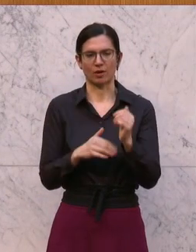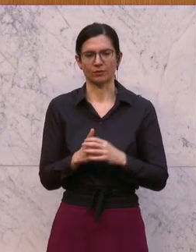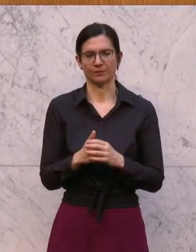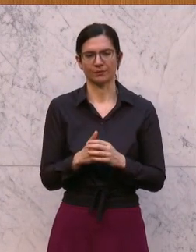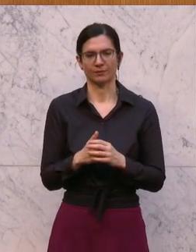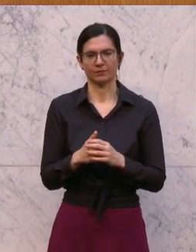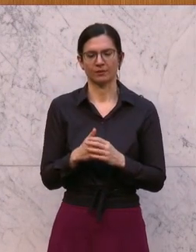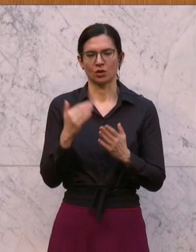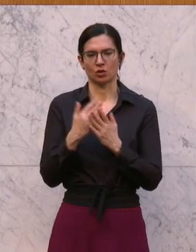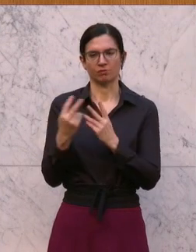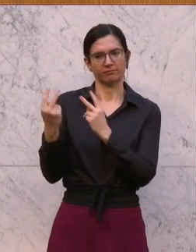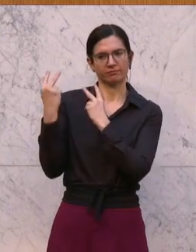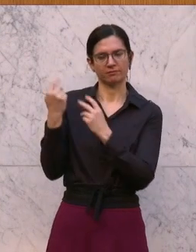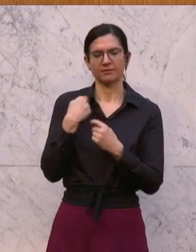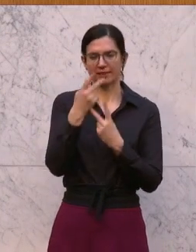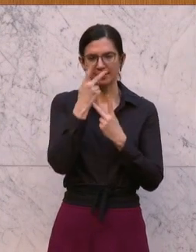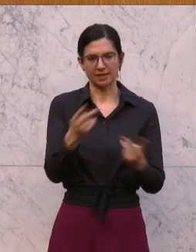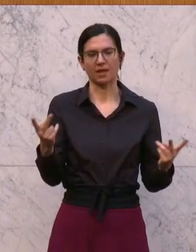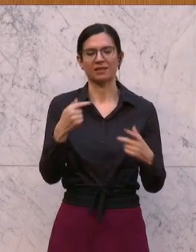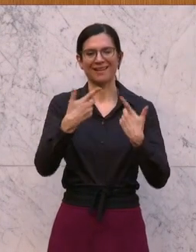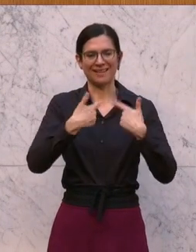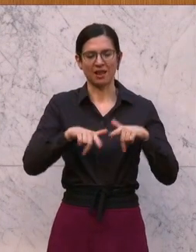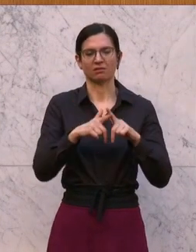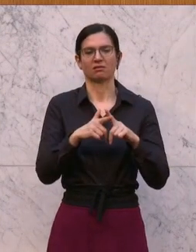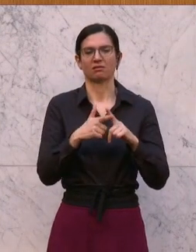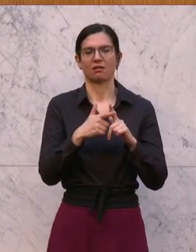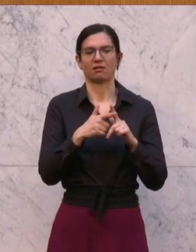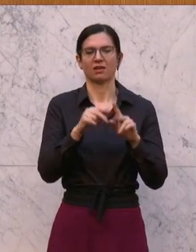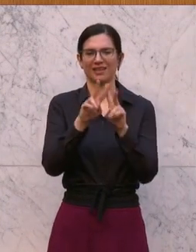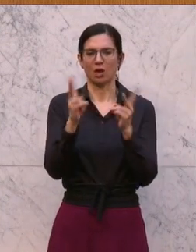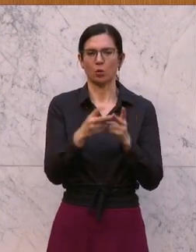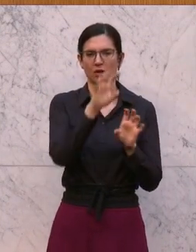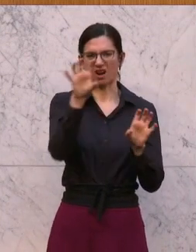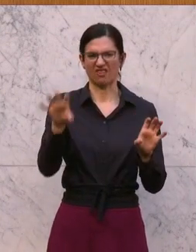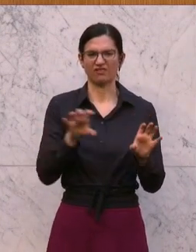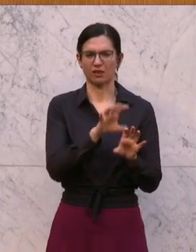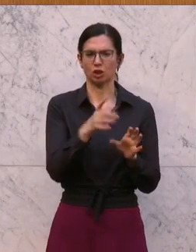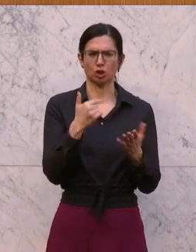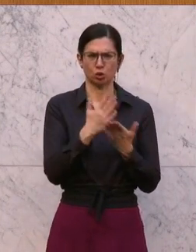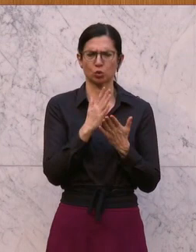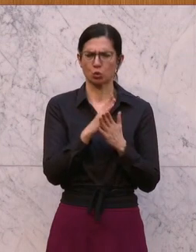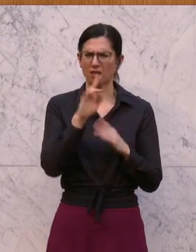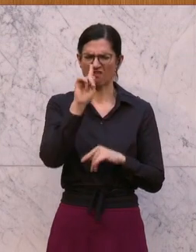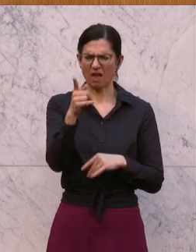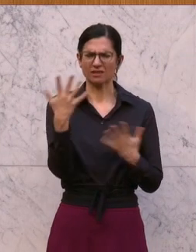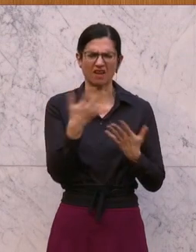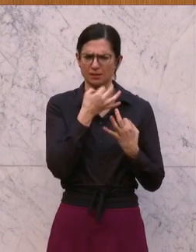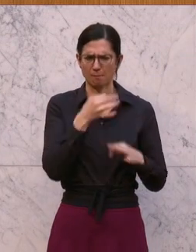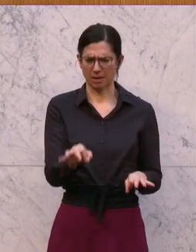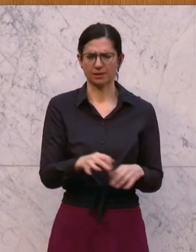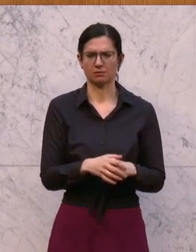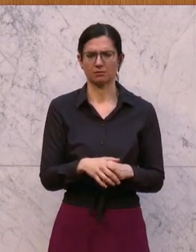dass es vor allem die Länder sind, die die geografischen Gegebenheiten natürlich auch kennen und die wissen, wer